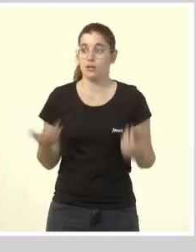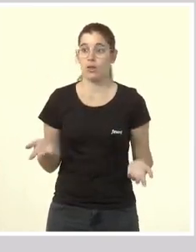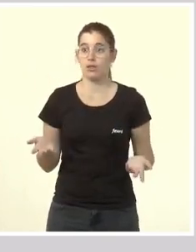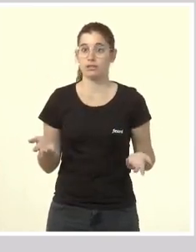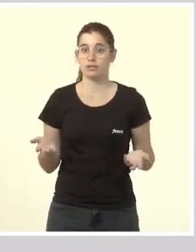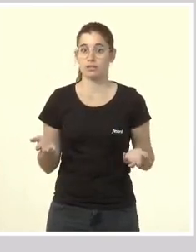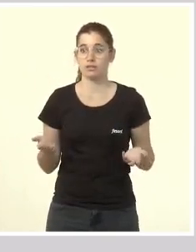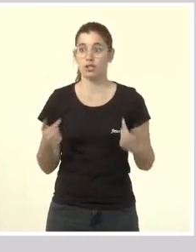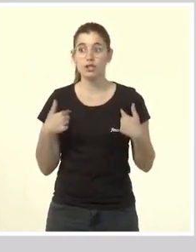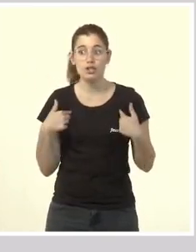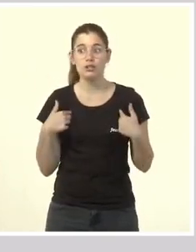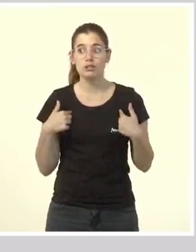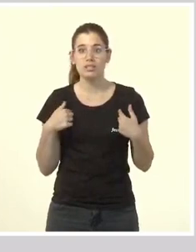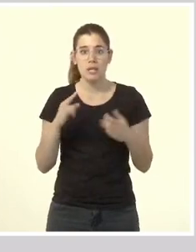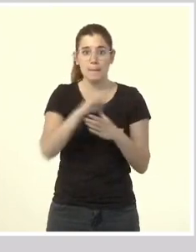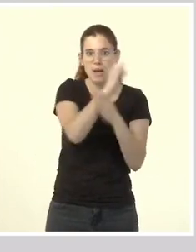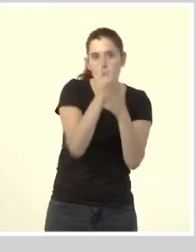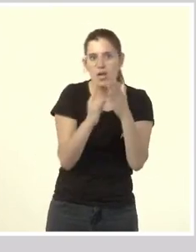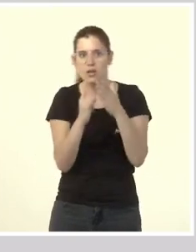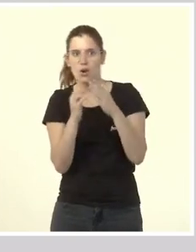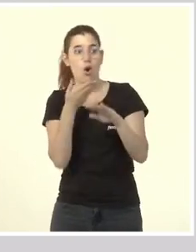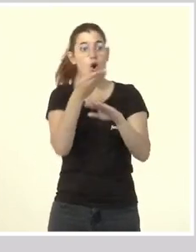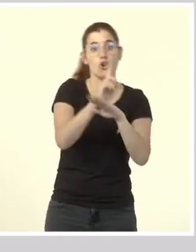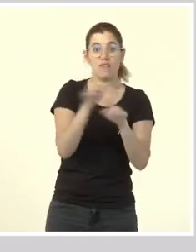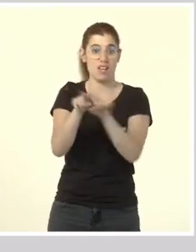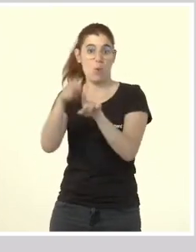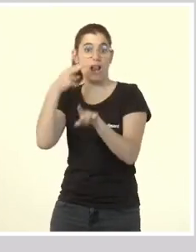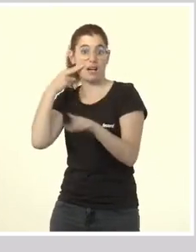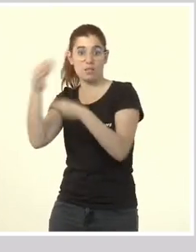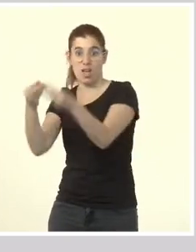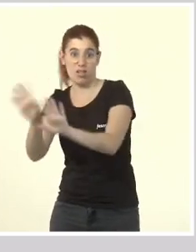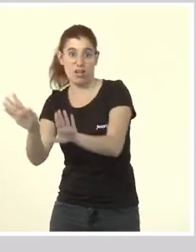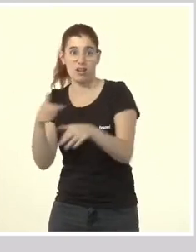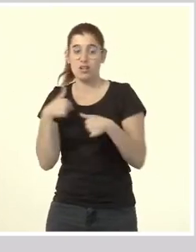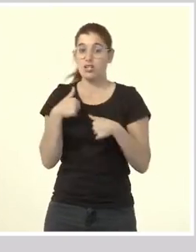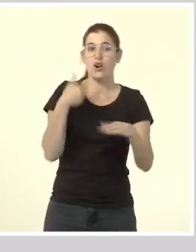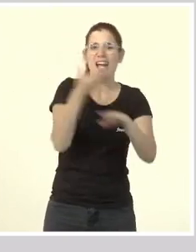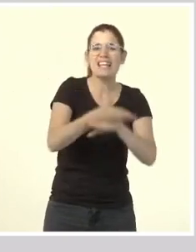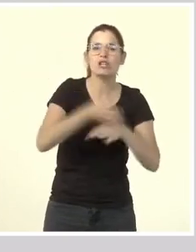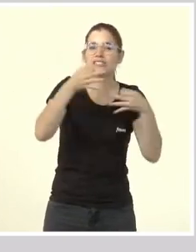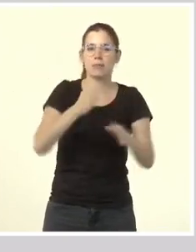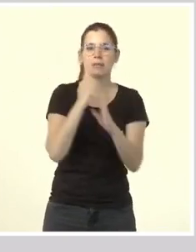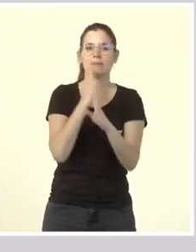I mai m'he escapat ni del control de les Corts com feien altres, ni de les seues preguntes.